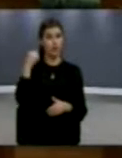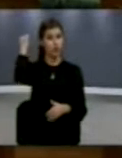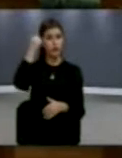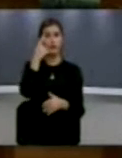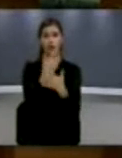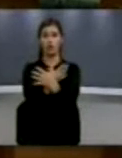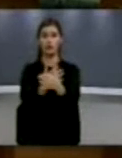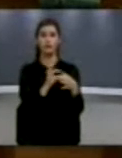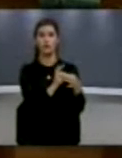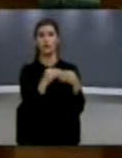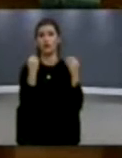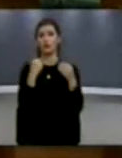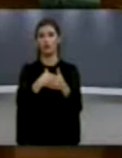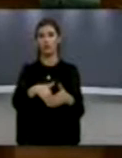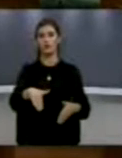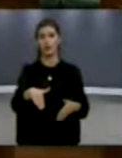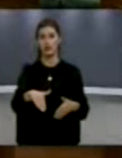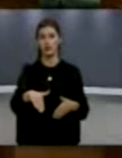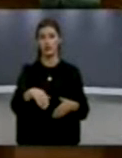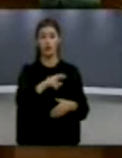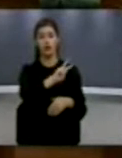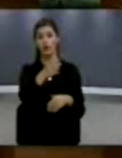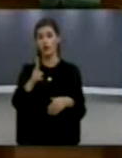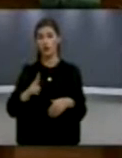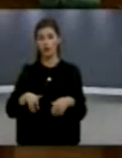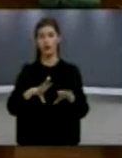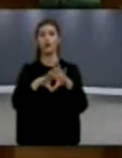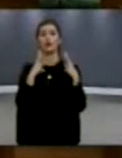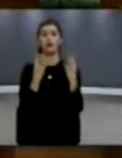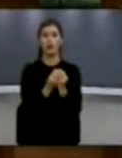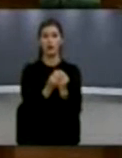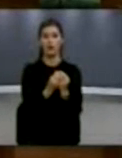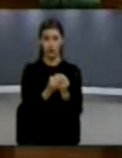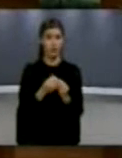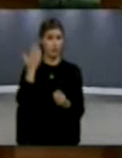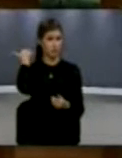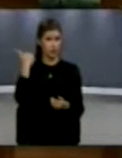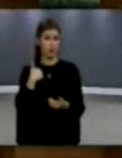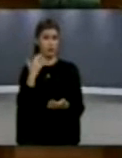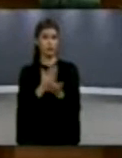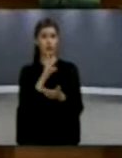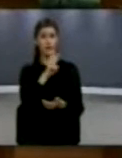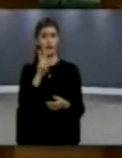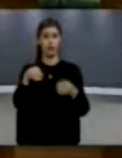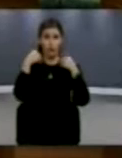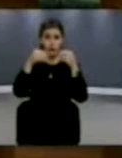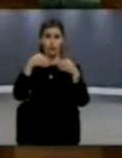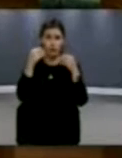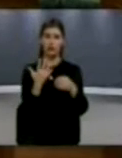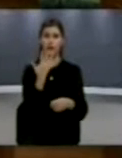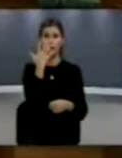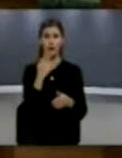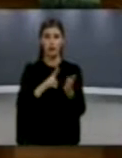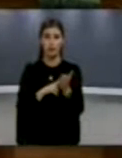probleme e konteste kufitare. Të gjitha këto dhe shumë të tjera i patëmë thënë ne të vetëvendosjes me 5 nëntorë të vitit